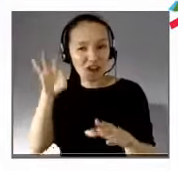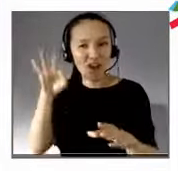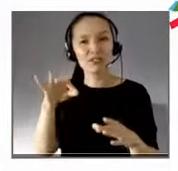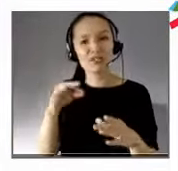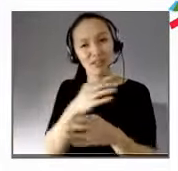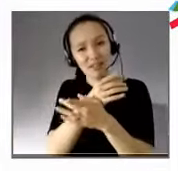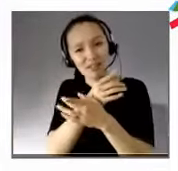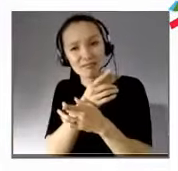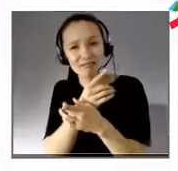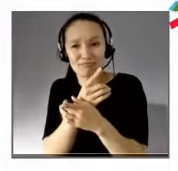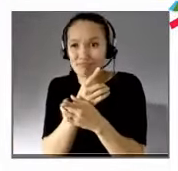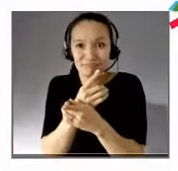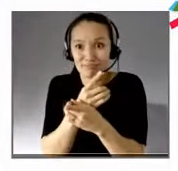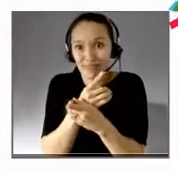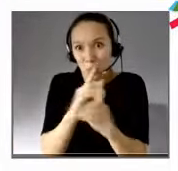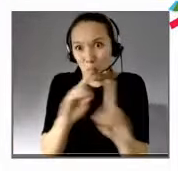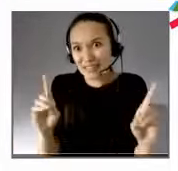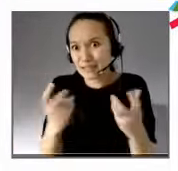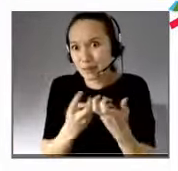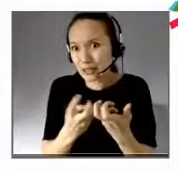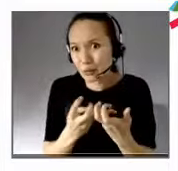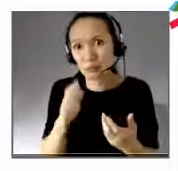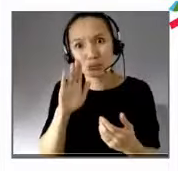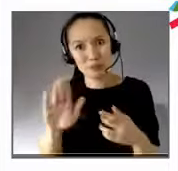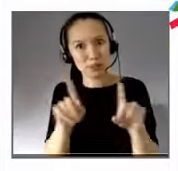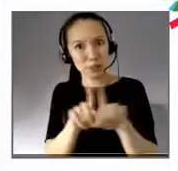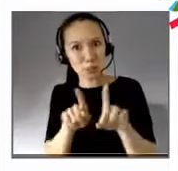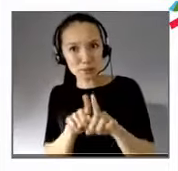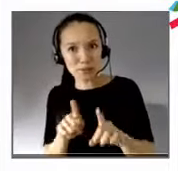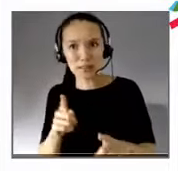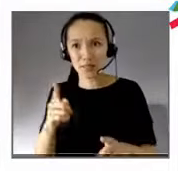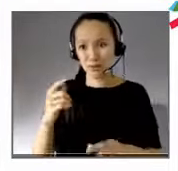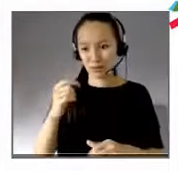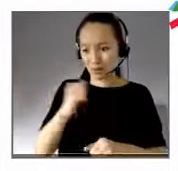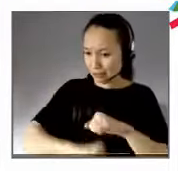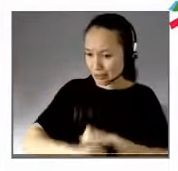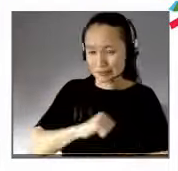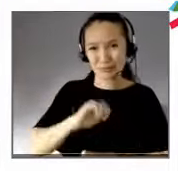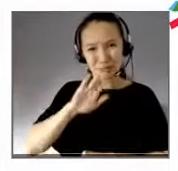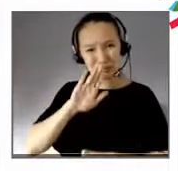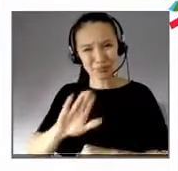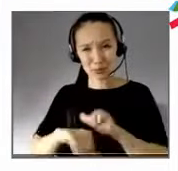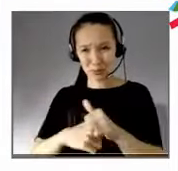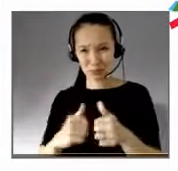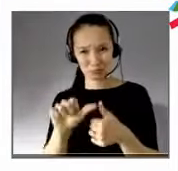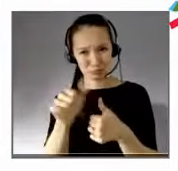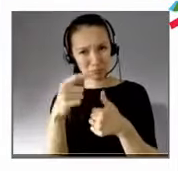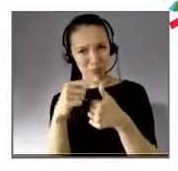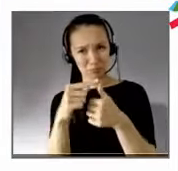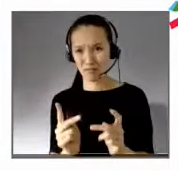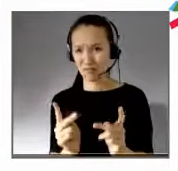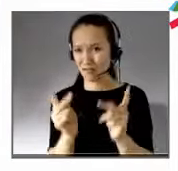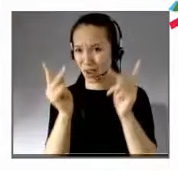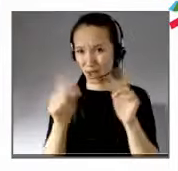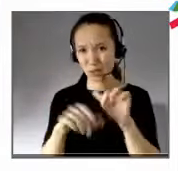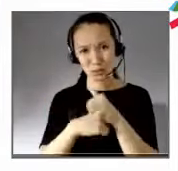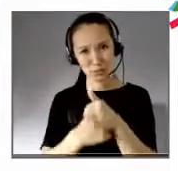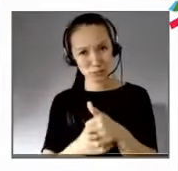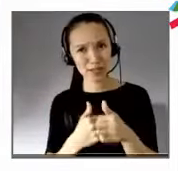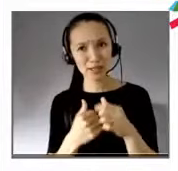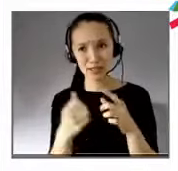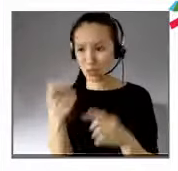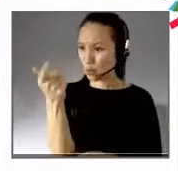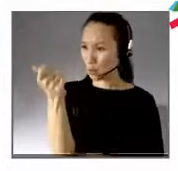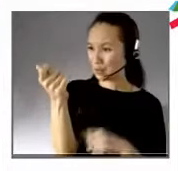une compétition économique qui est organisée autour d'une valeur réduite à la création monétaire, alors